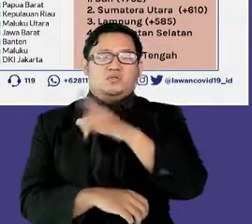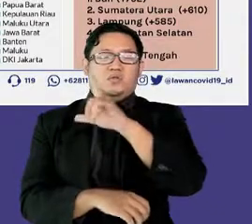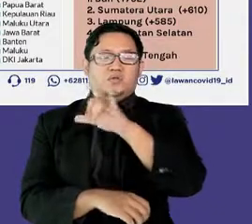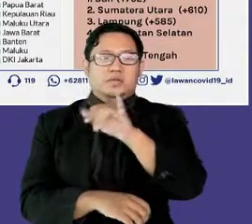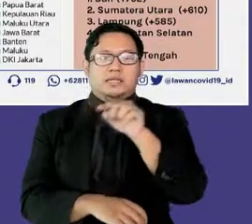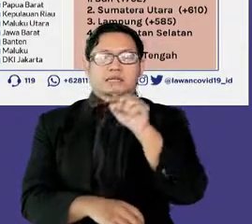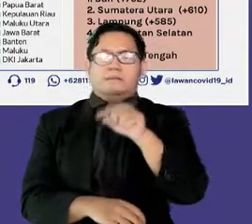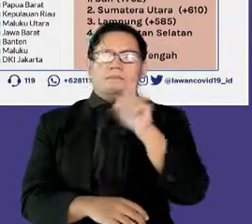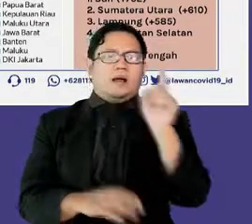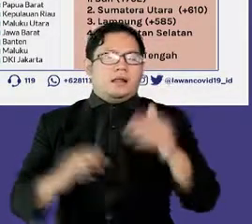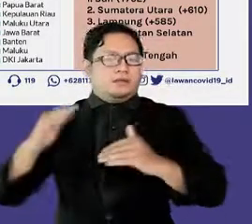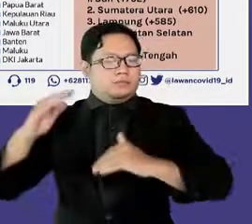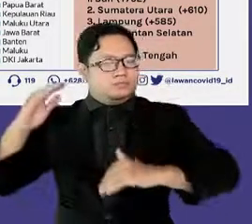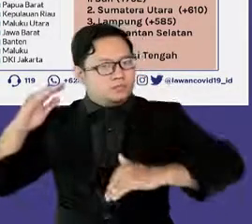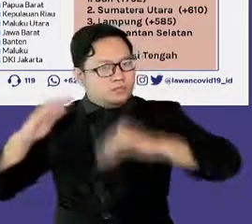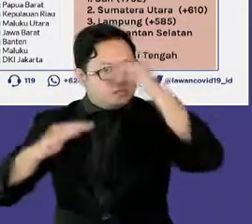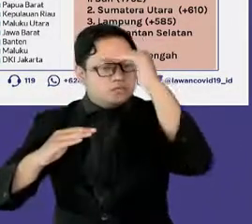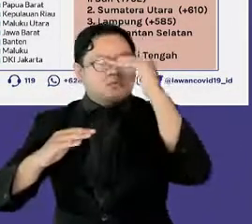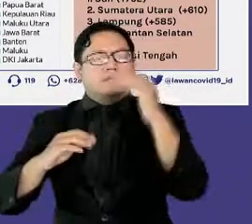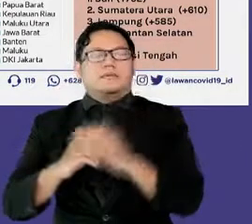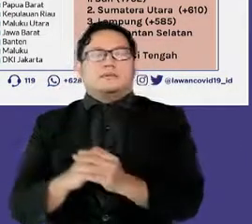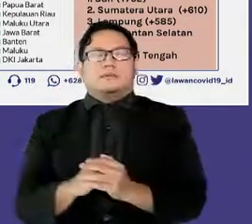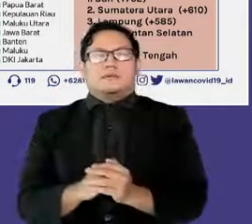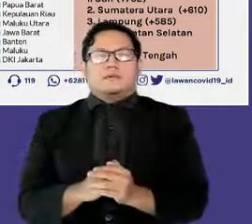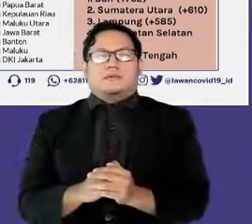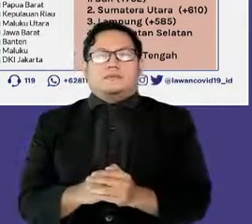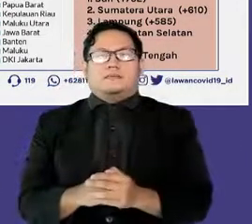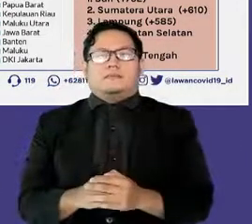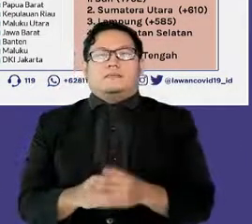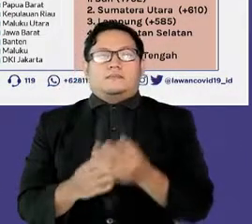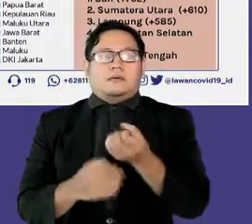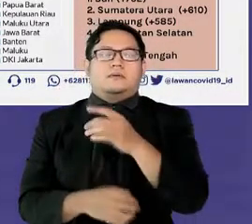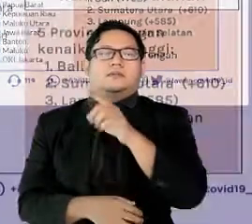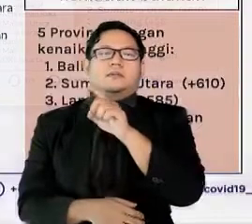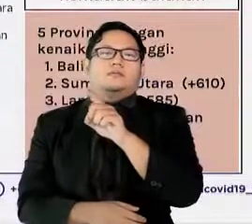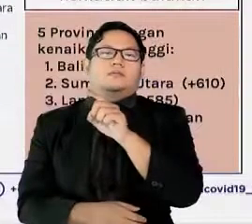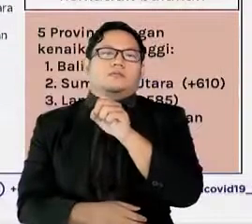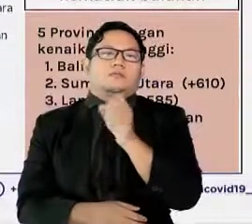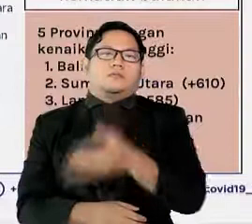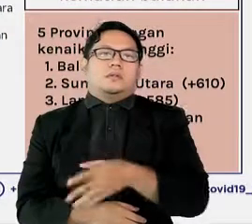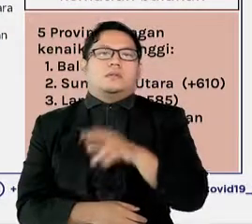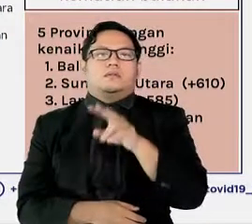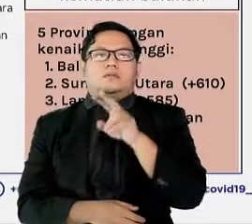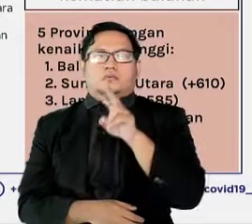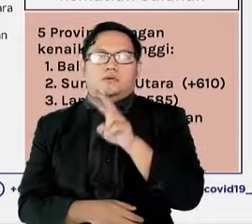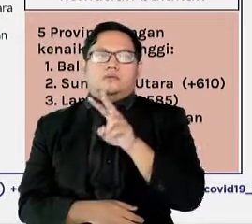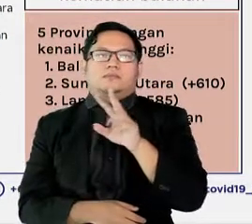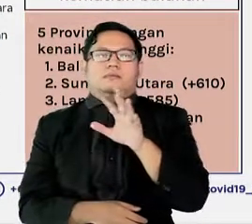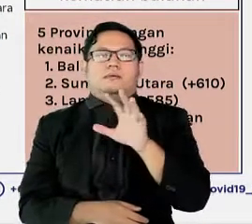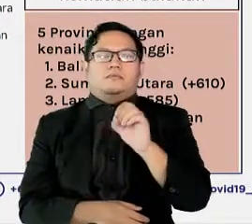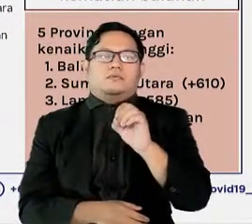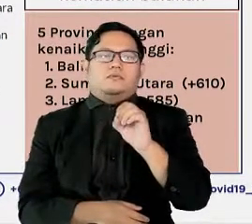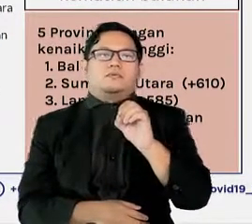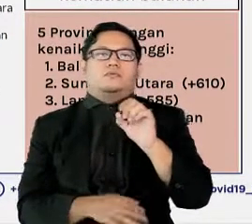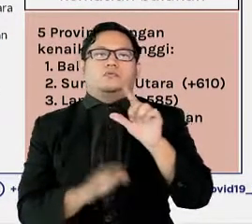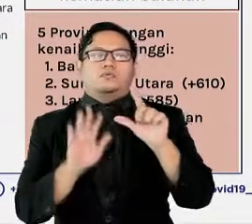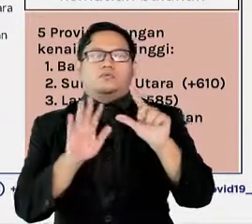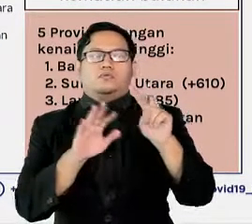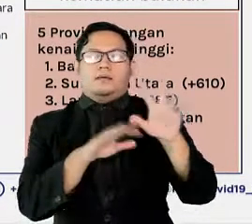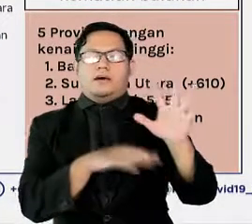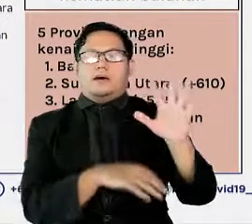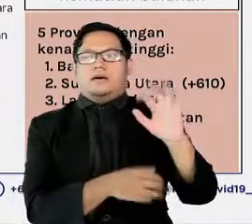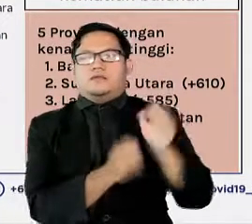selama pandemi, yaitu sebesar 1.225.765 kasus.